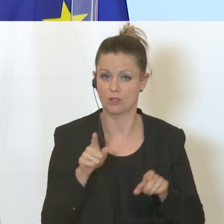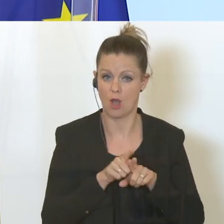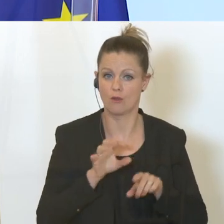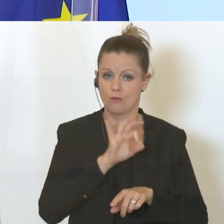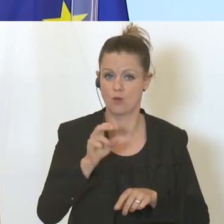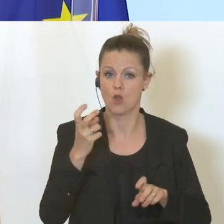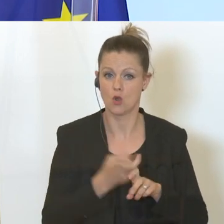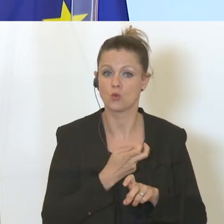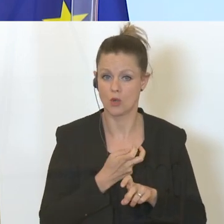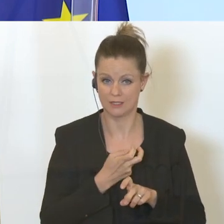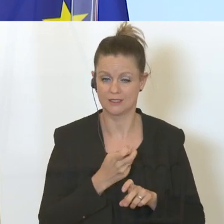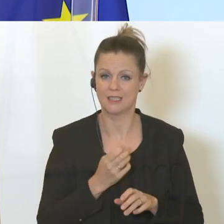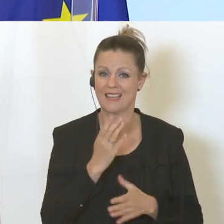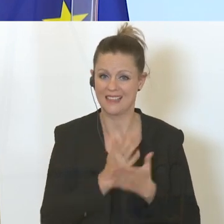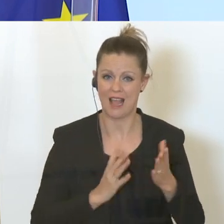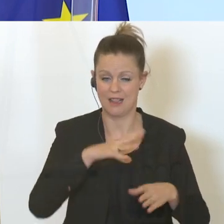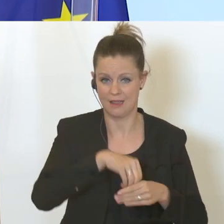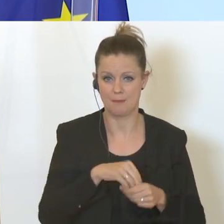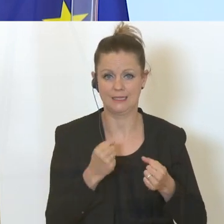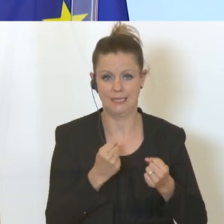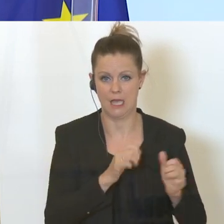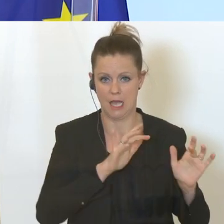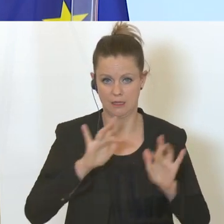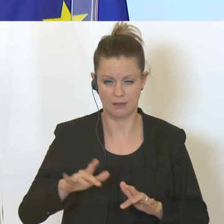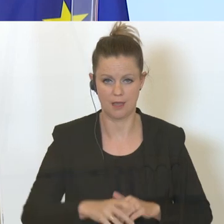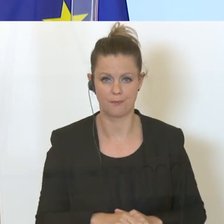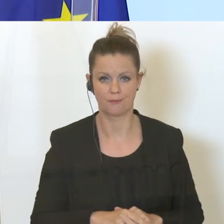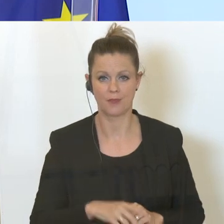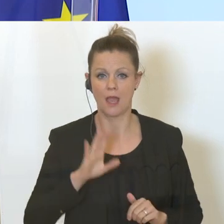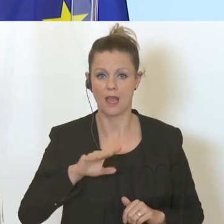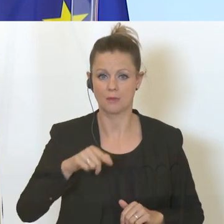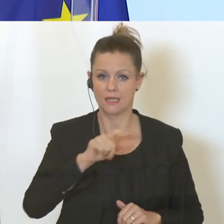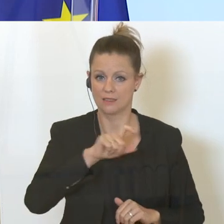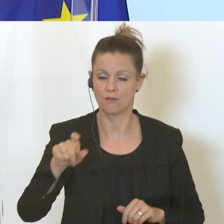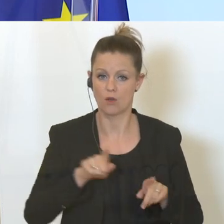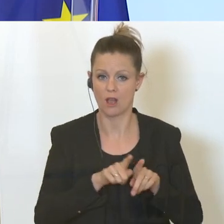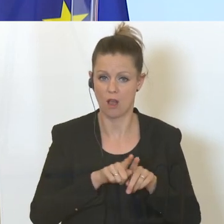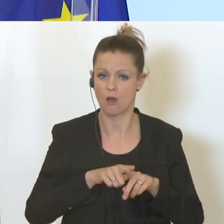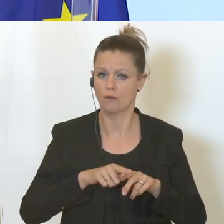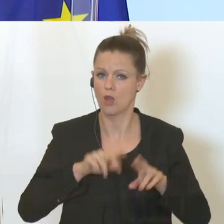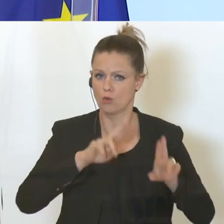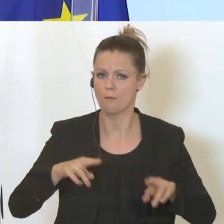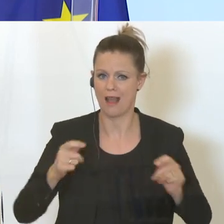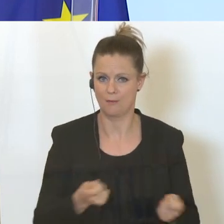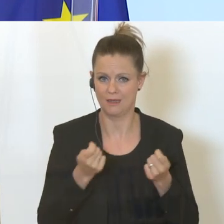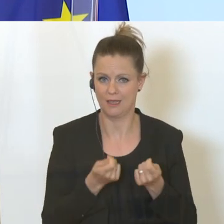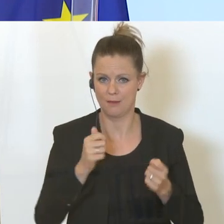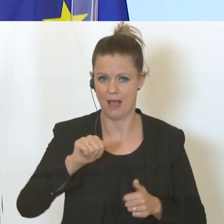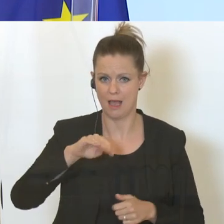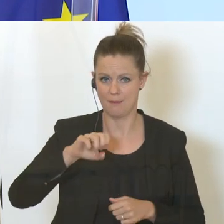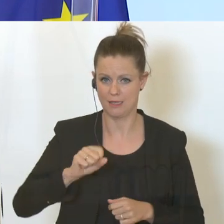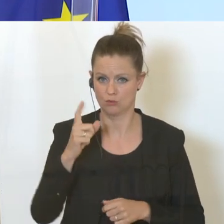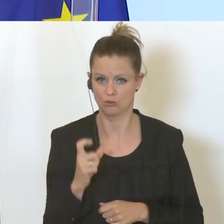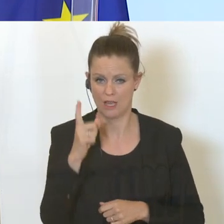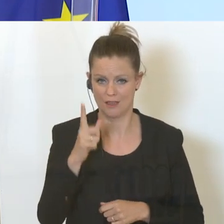Kursteilnehmer gewährleistet ist. Ab nächster Woche fängt dann auch der reguläre Betrieb im AMS wieder an. Das AMS hat eben